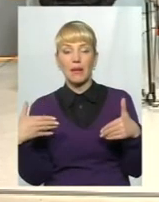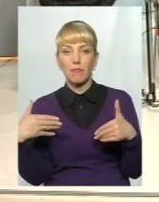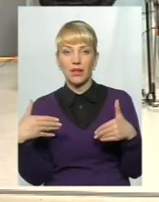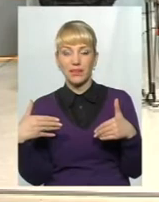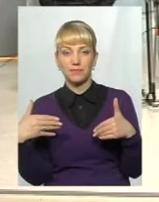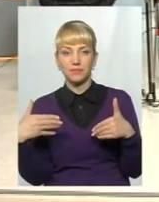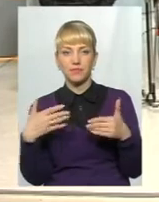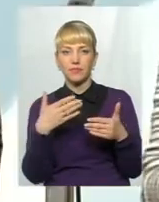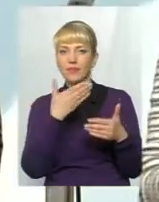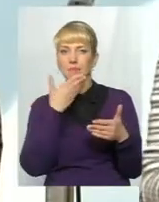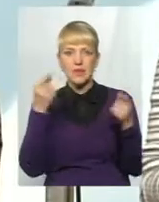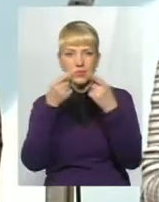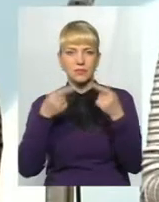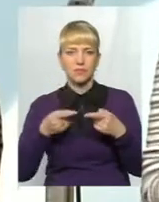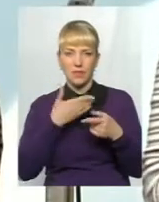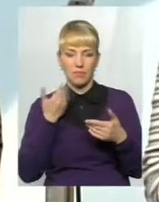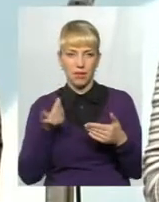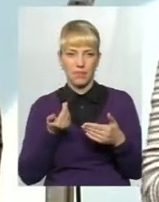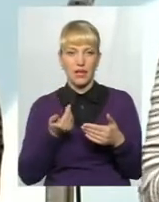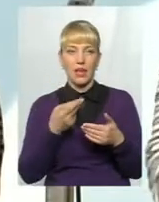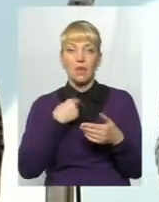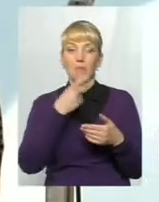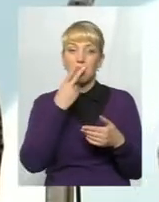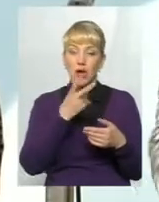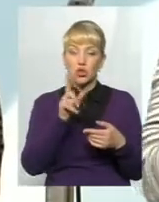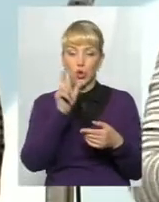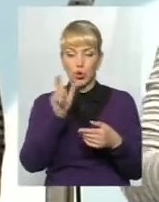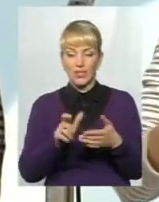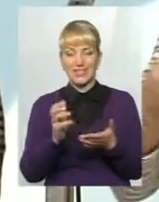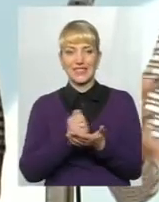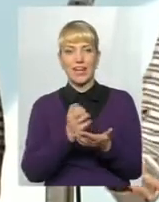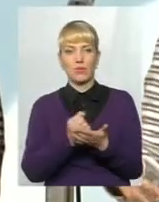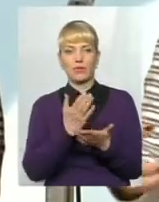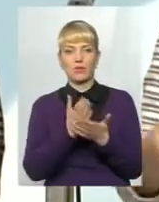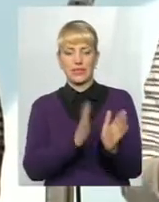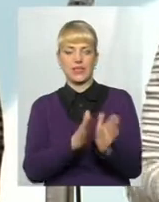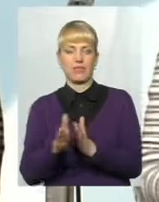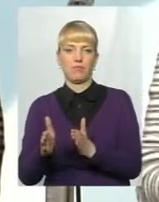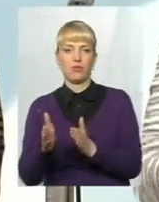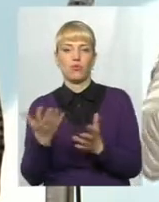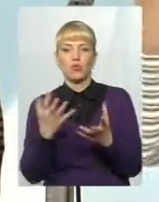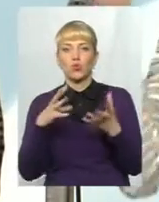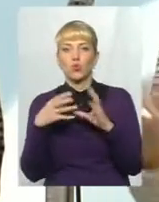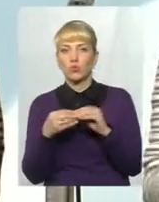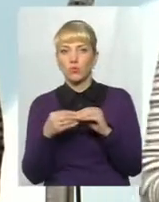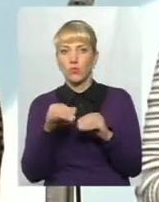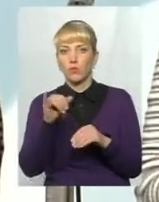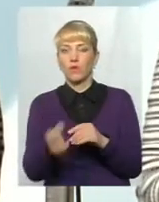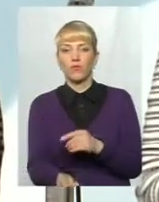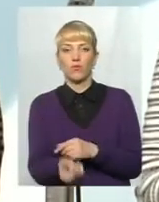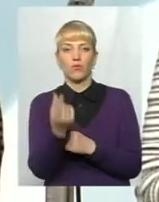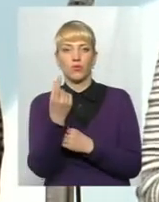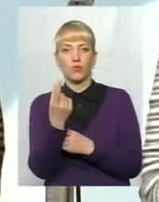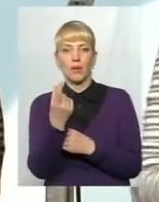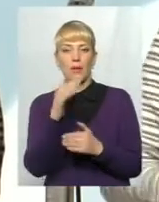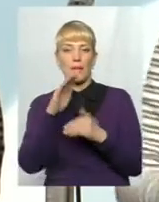неспівпадій. Ми могли побачити чітко, що людина заробляє так стабільно там якусь суму, і тут в неї так під подушкою